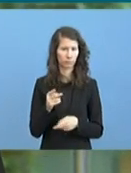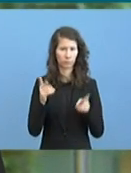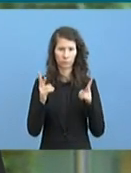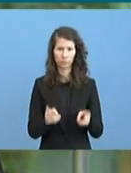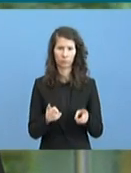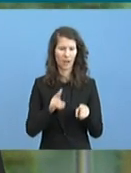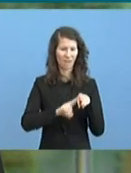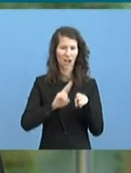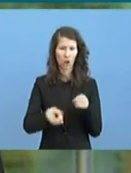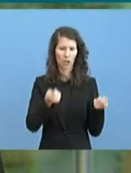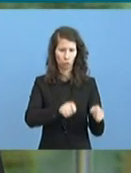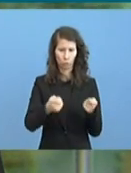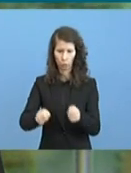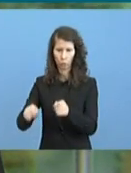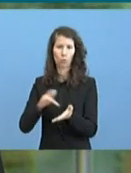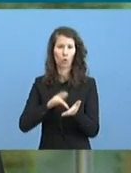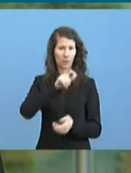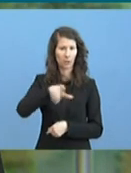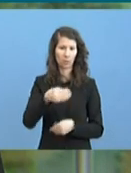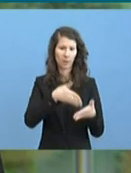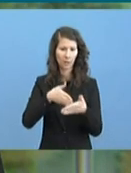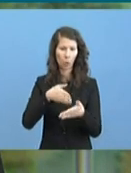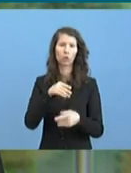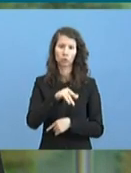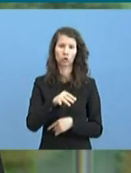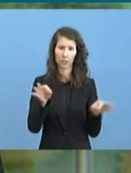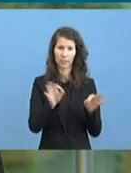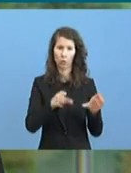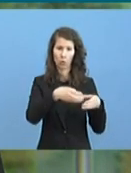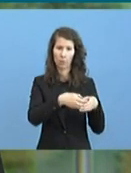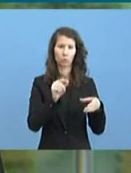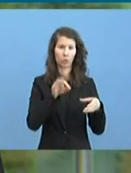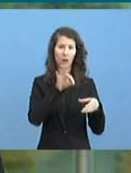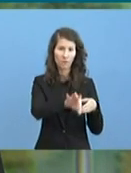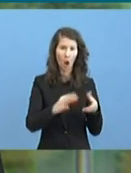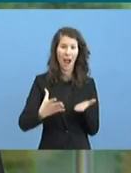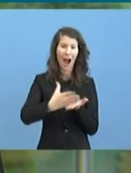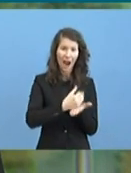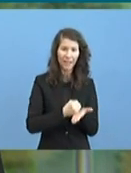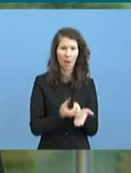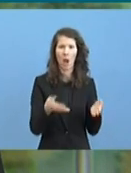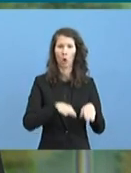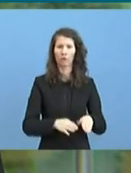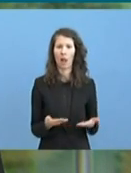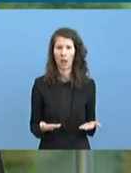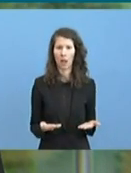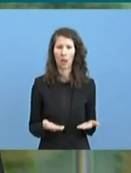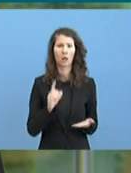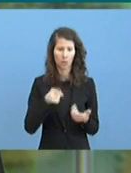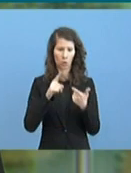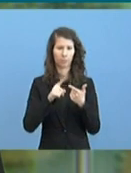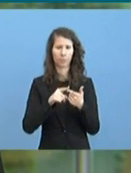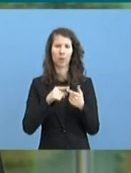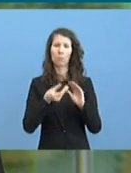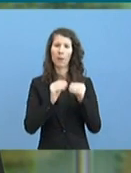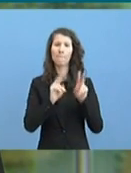zur Risikogruppe gehören, was für diese Menschen Einnahmeausfälle bedeutet und auch ein Betreuungsproblem hervorruft,